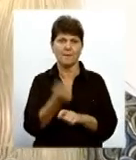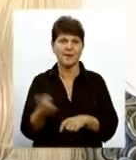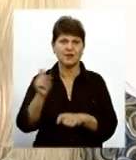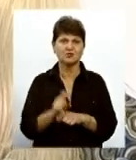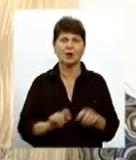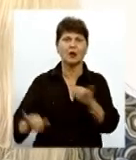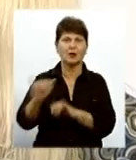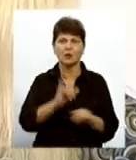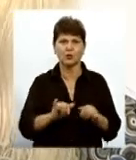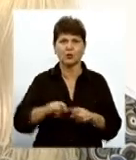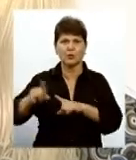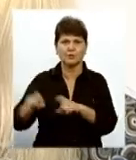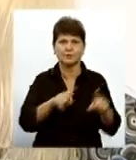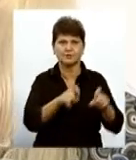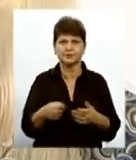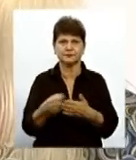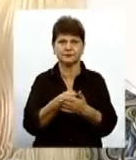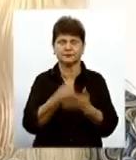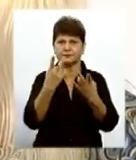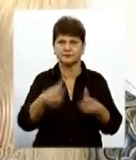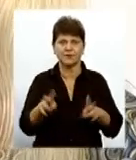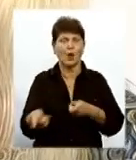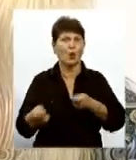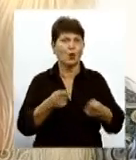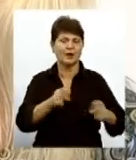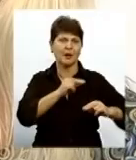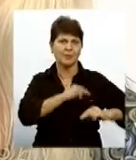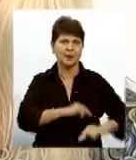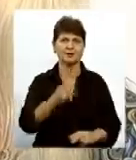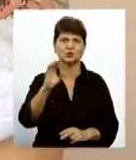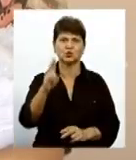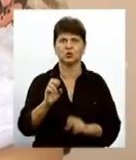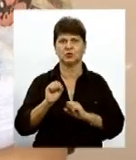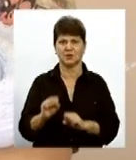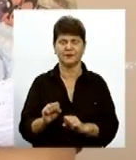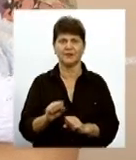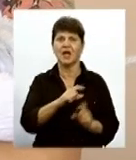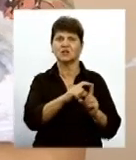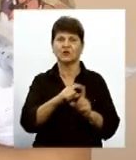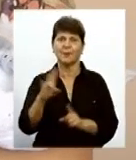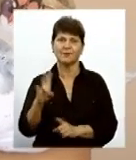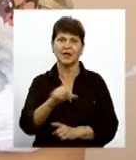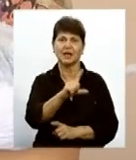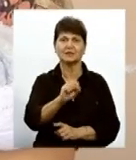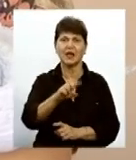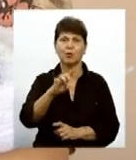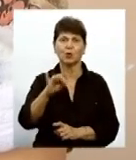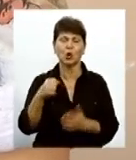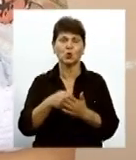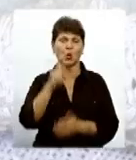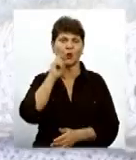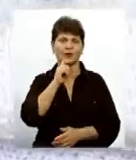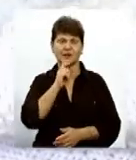нікуди звертатися не потрібно Ні в яке управління праці соціального захисту За словами Наталі Заболотної до Вінниці